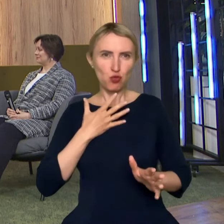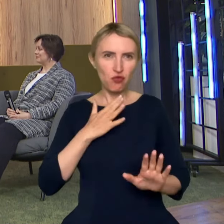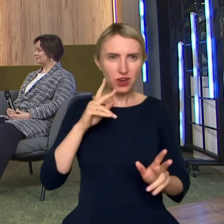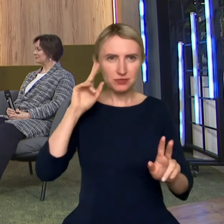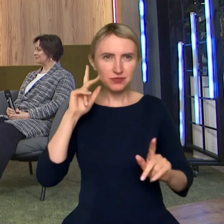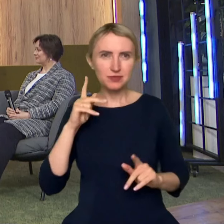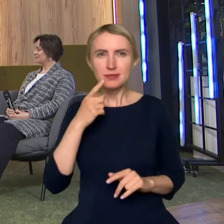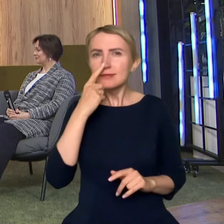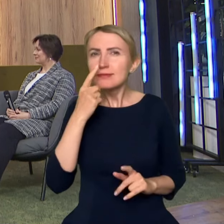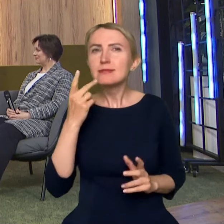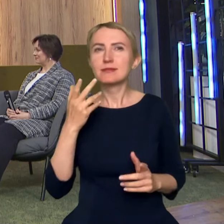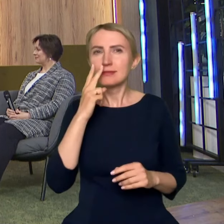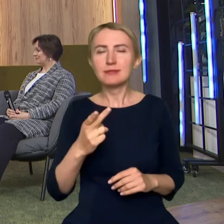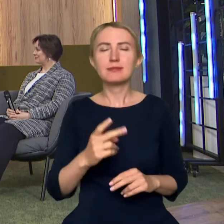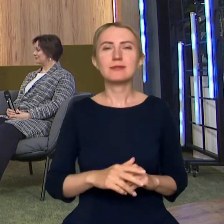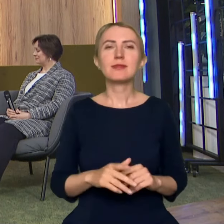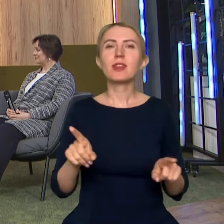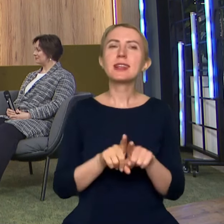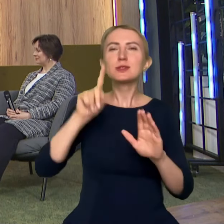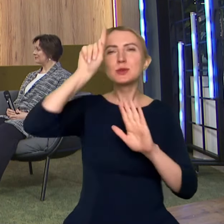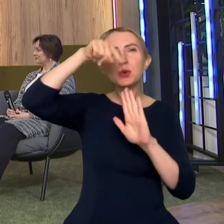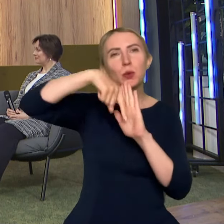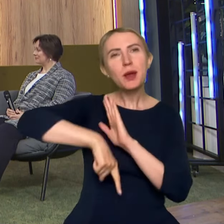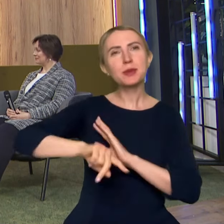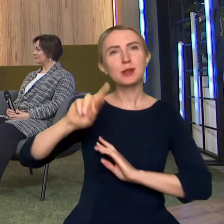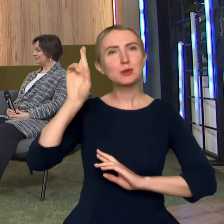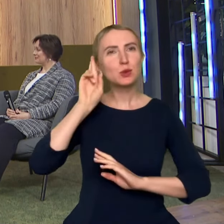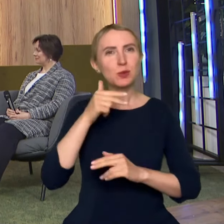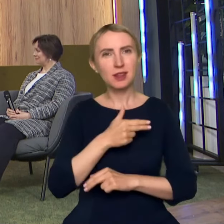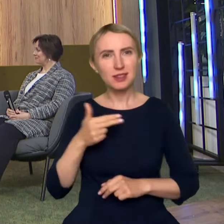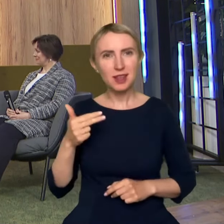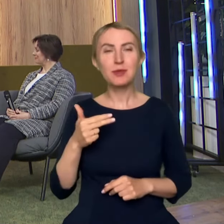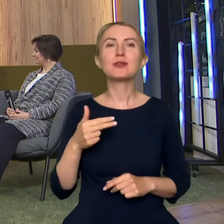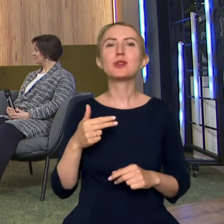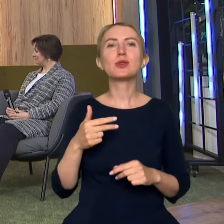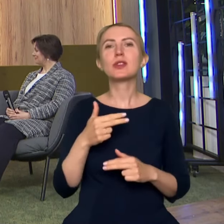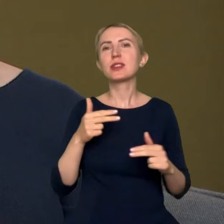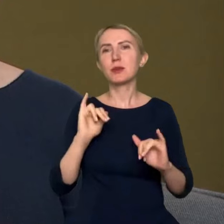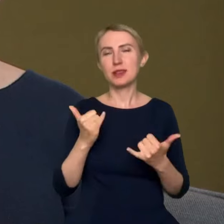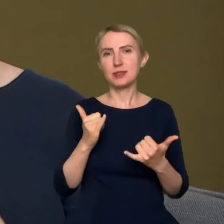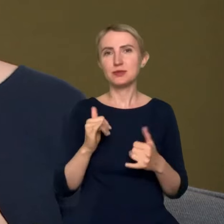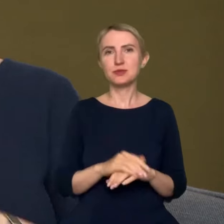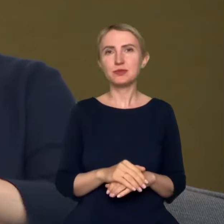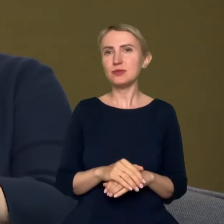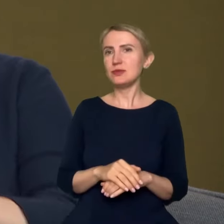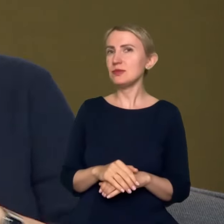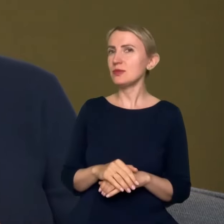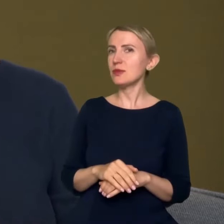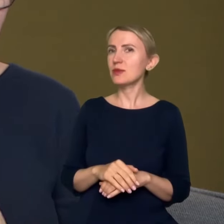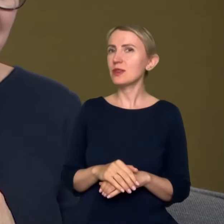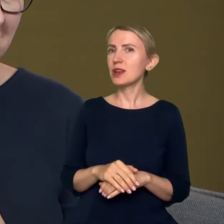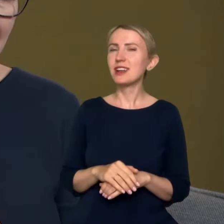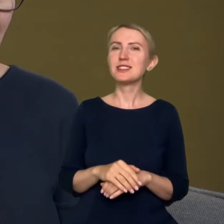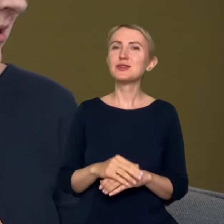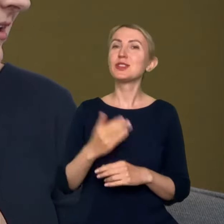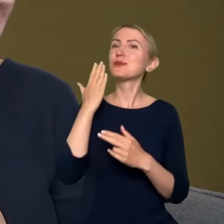im pomoże, ale też takie dogłębne, dokładne zrozumienie danego tematu, no jaki temat. To jest bardzo spójne. Ja wiem, że ty znowu